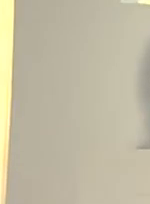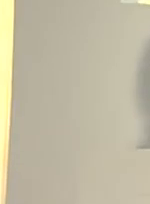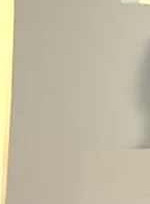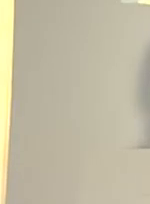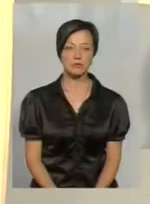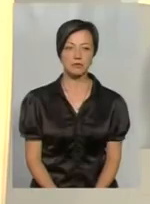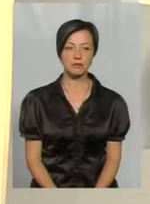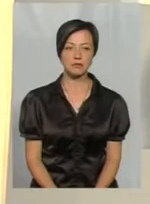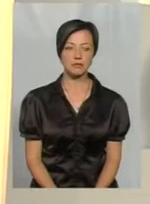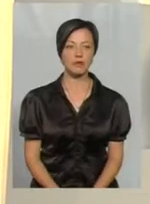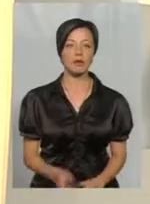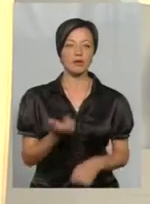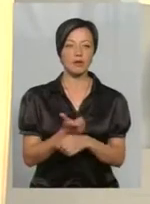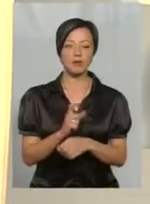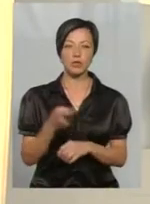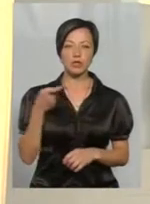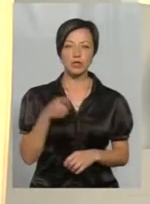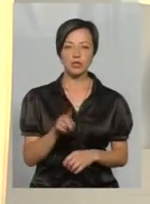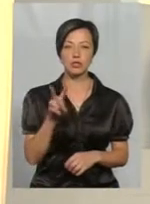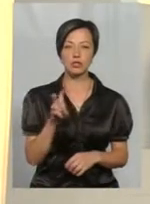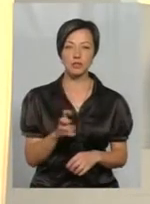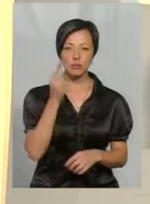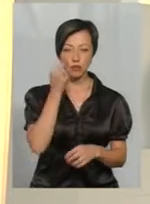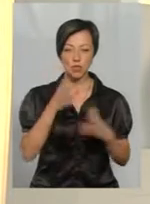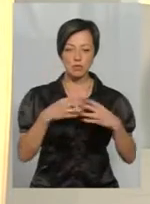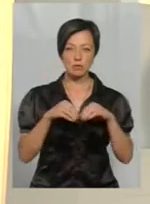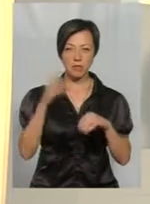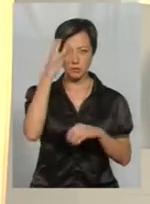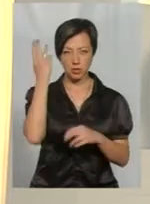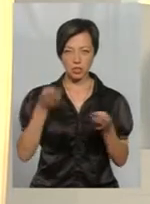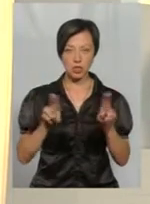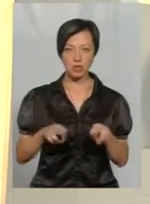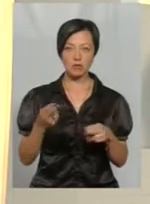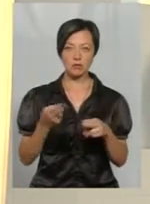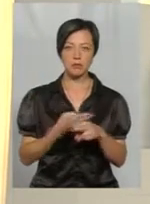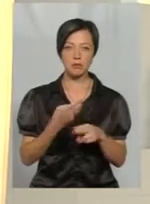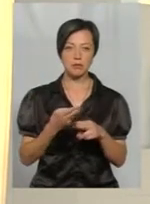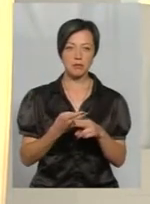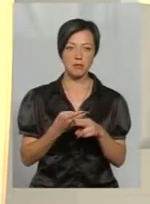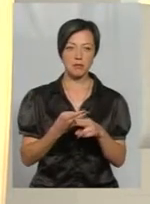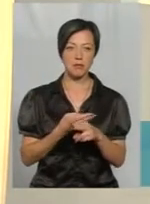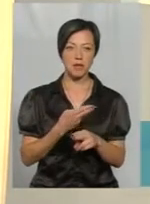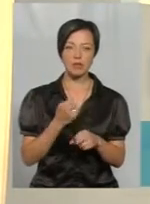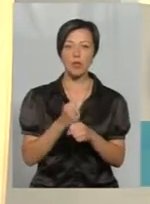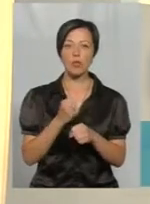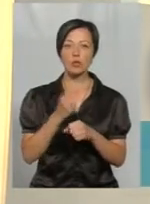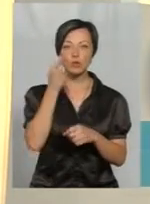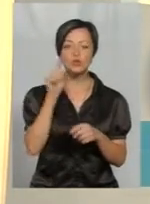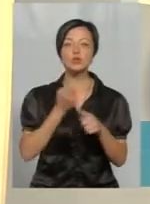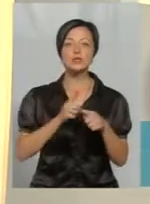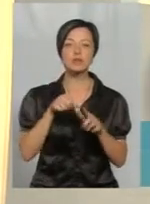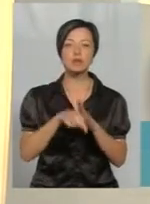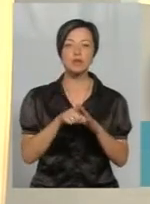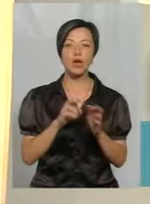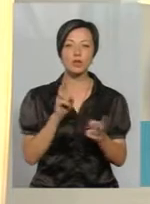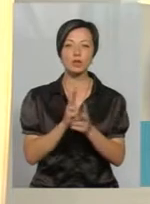Понад 1200 бжолосімей на Хмельниччині цього літа залишились без робочих джіл. Що це означає і як зустріч